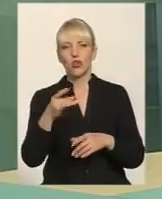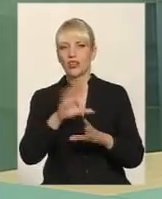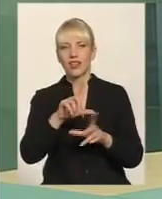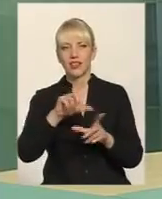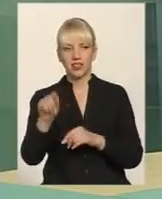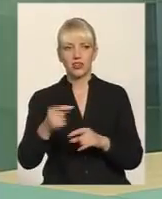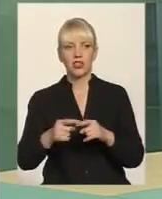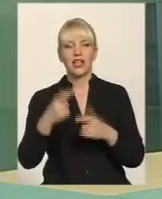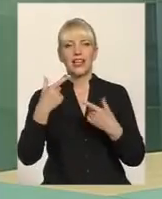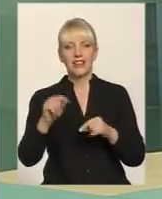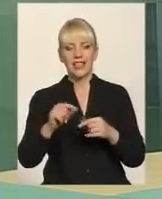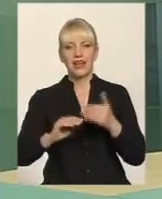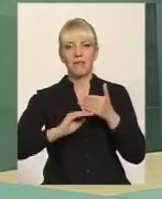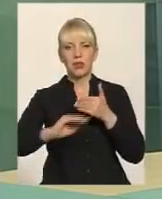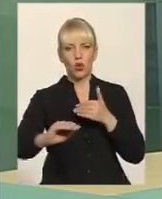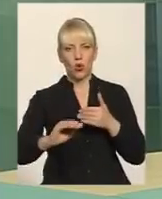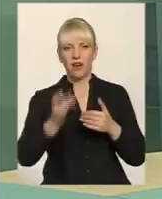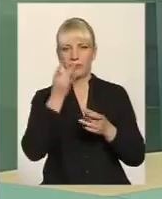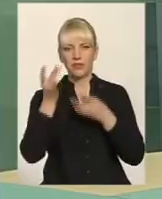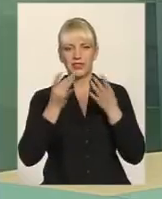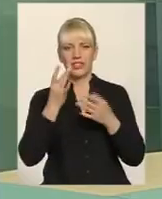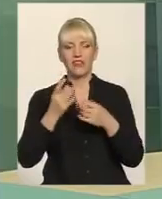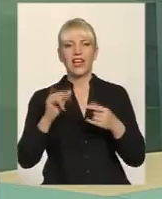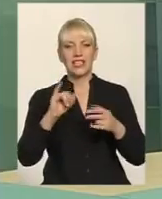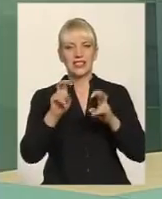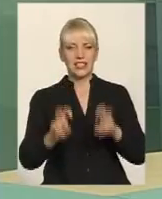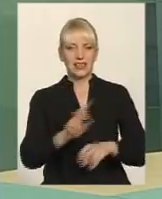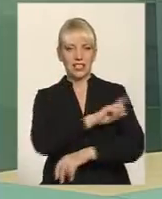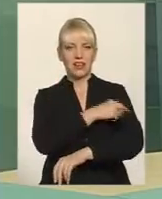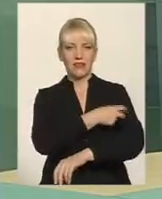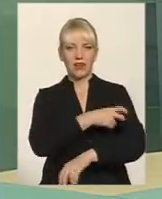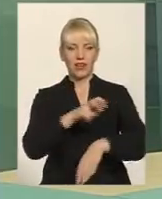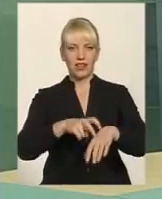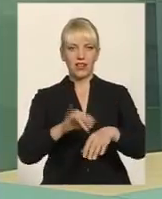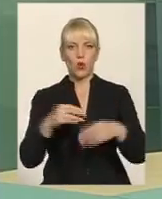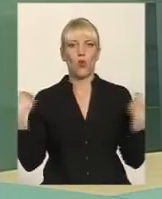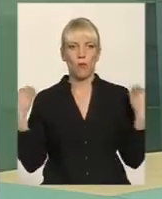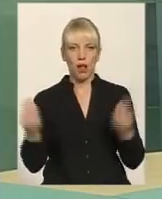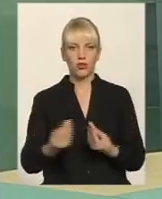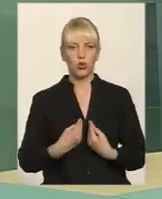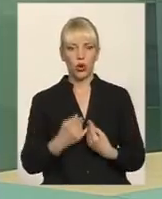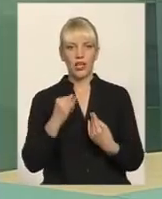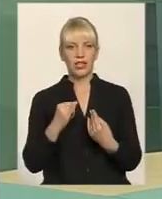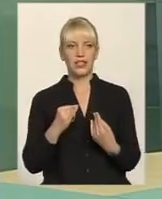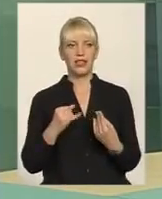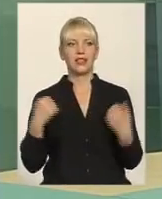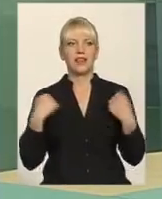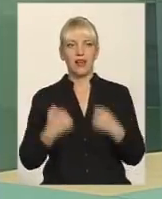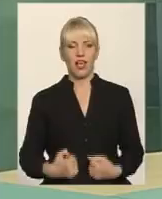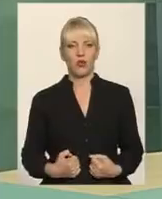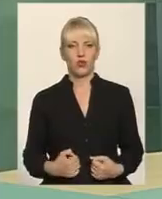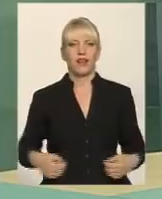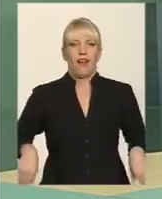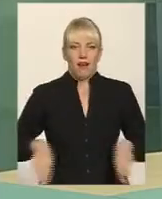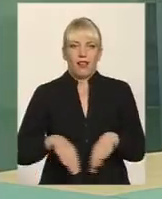тече, підлога пліснявою вкрита, і сидить медсестра чи лікар в курці чи в пальто, і зверху натягнути